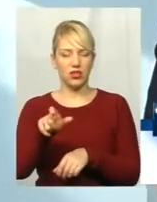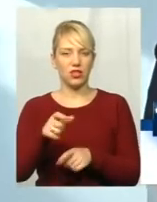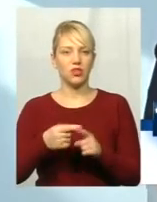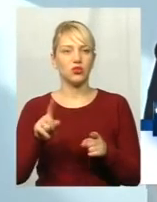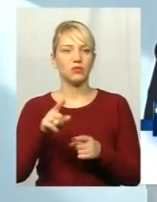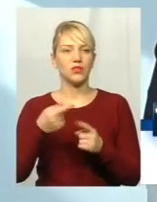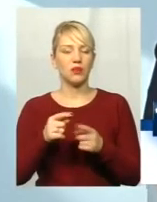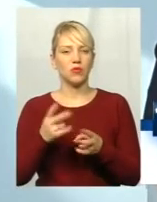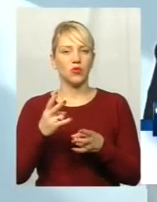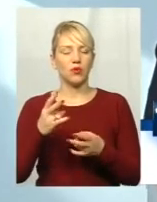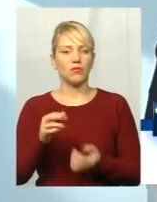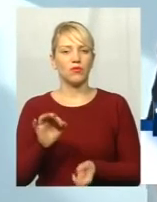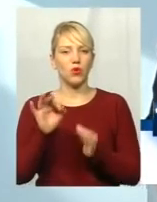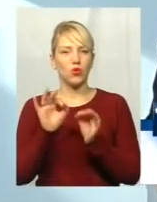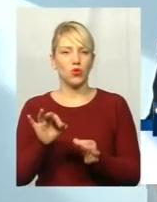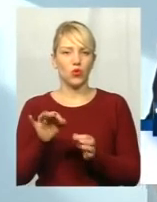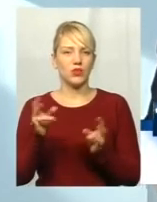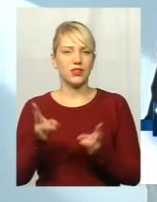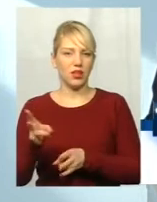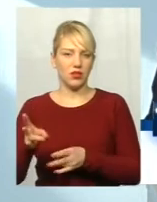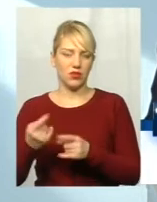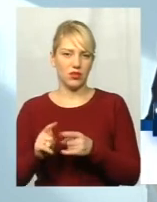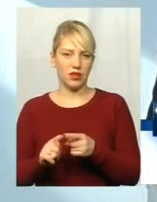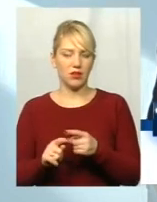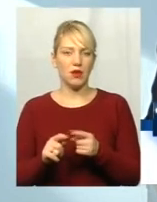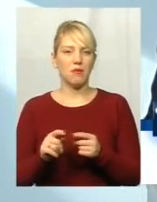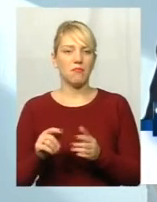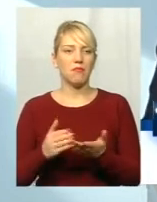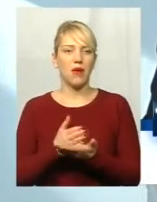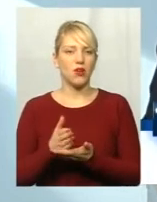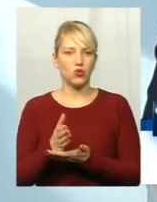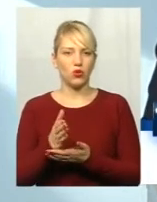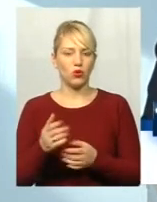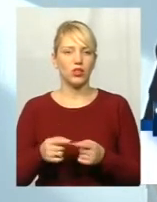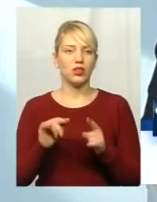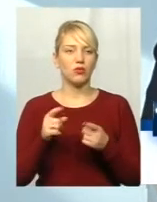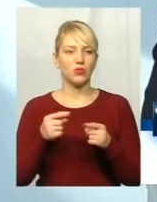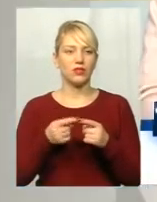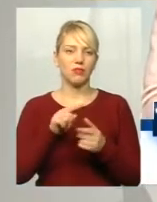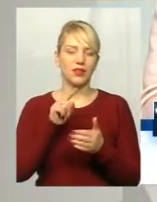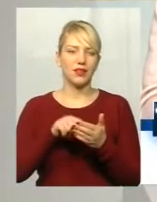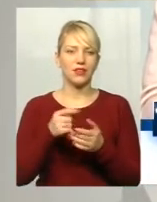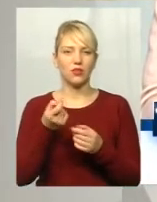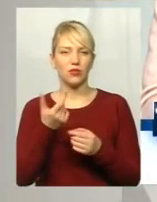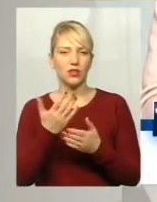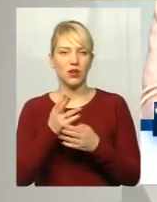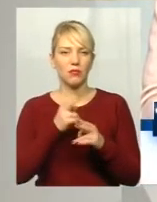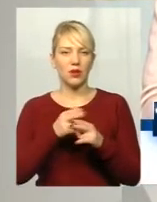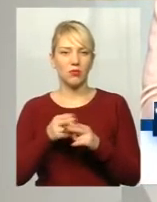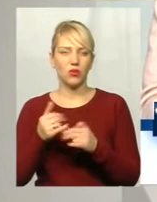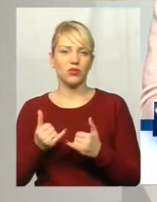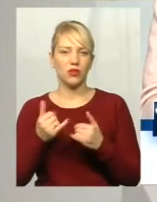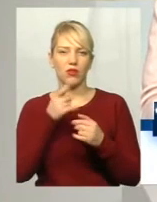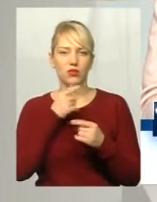даний маршрут. Тому ці питання, вони на сьогоднішній день ще є такою трошки перепоною для остаточного